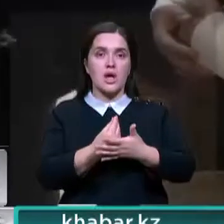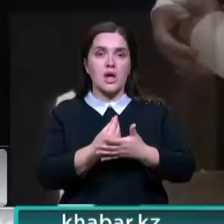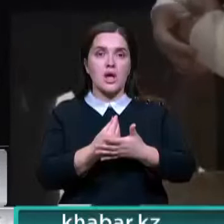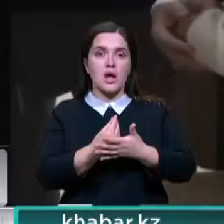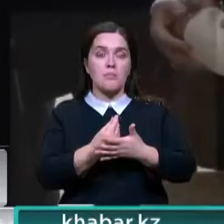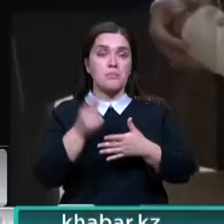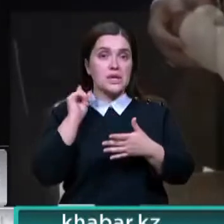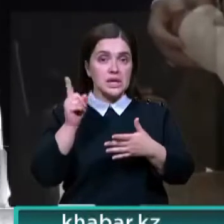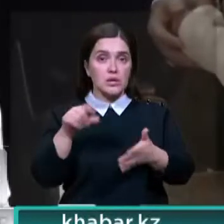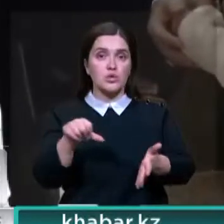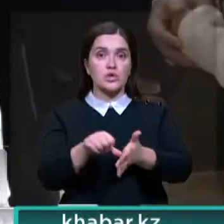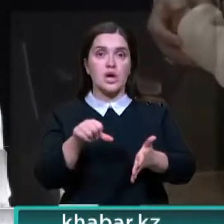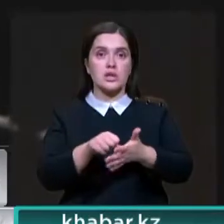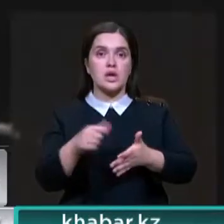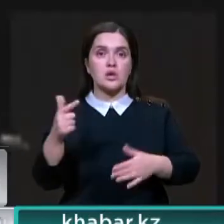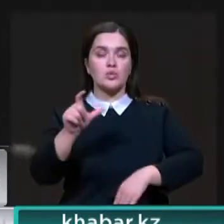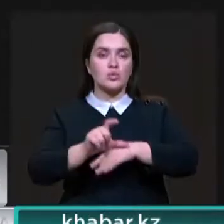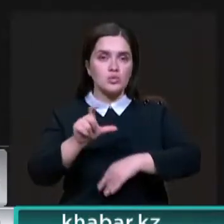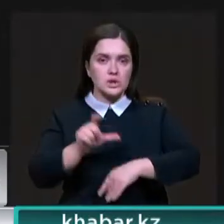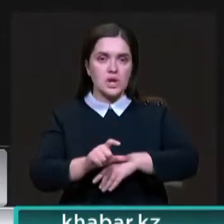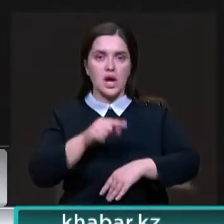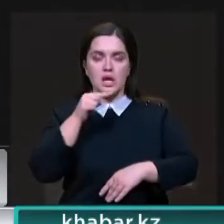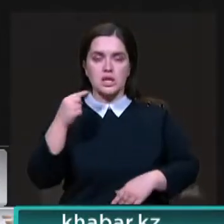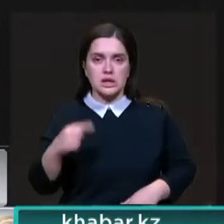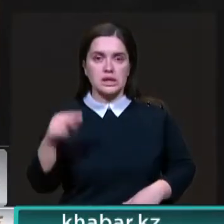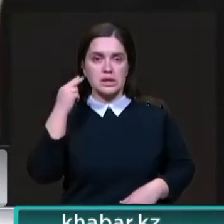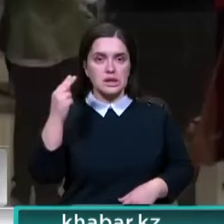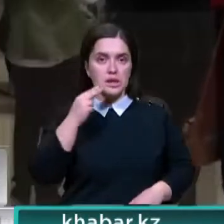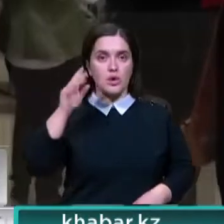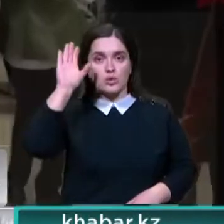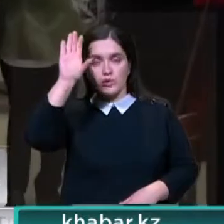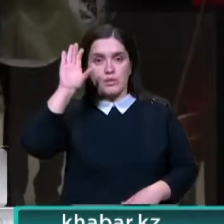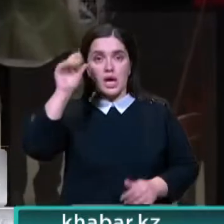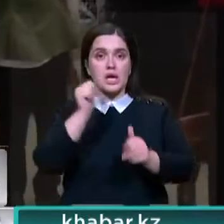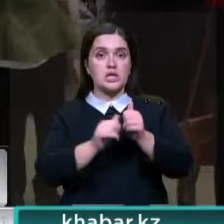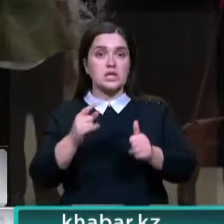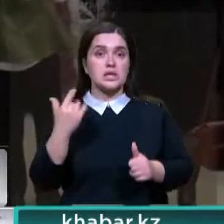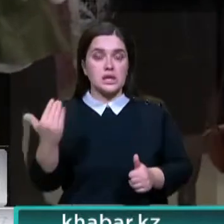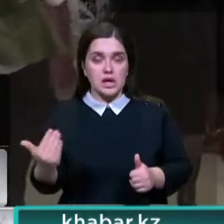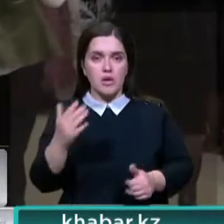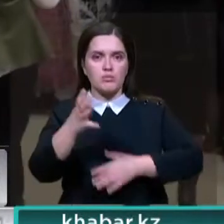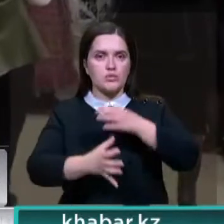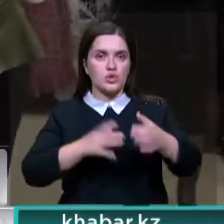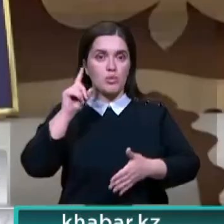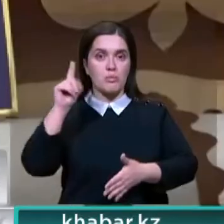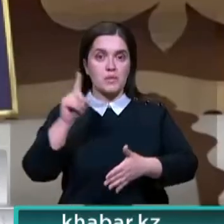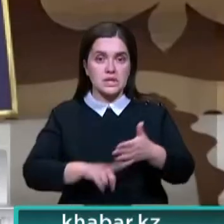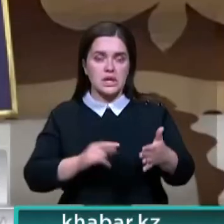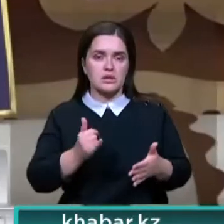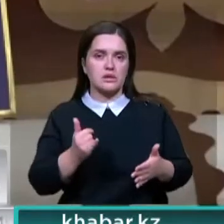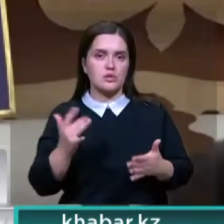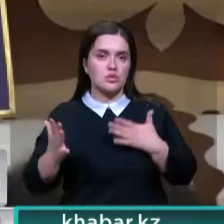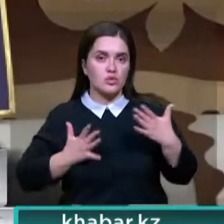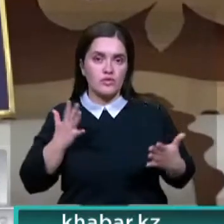предков. Среди участников форума граждане Турции, Монголии, России, Китая, Узбекистана. Каждая из них имеет международное